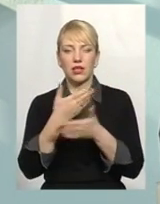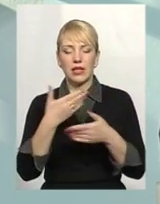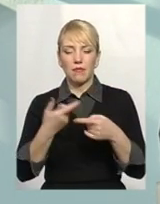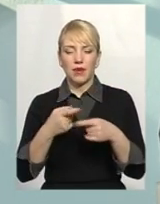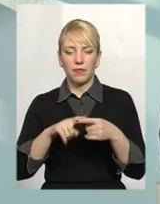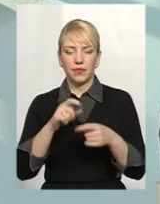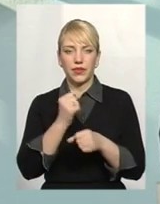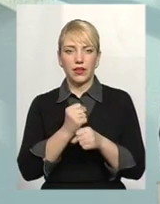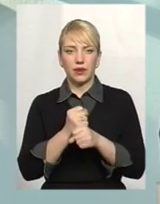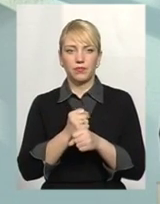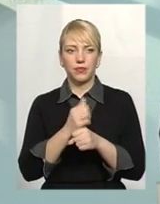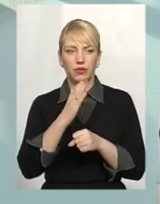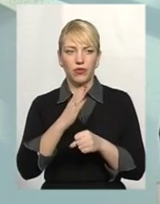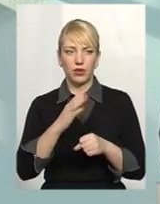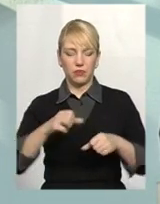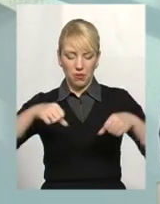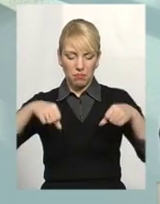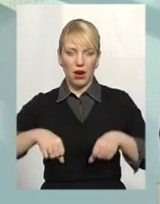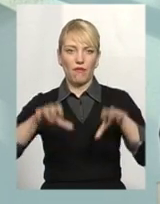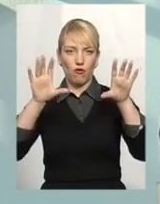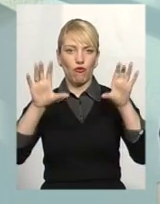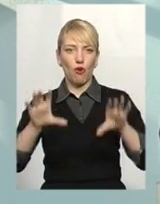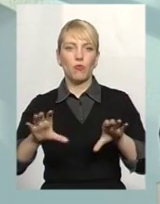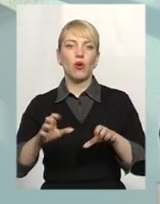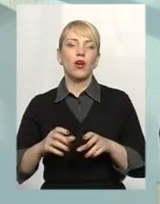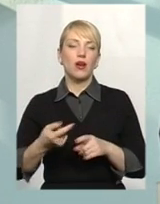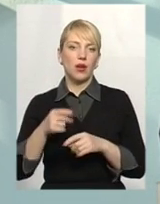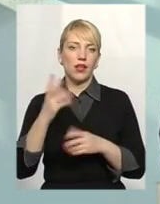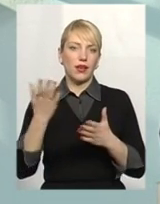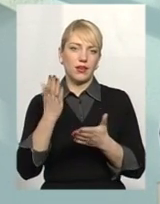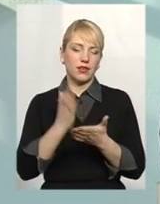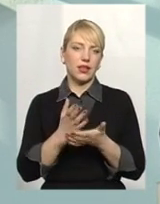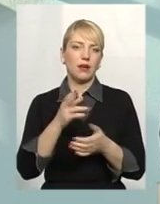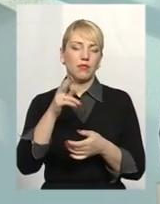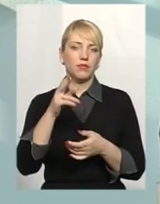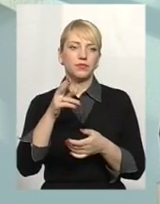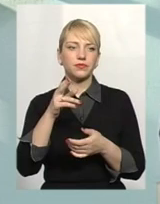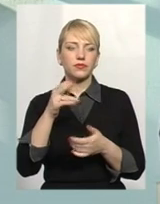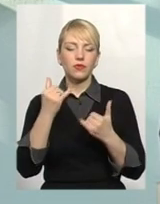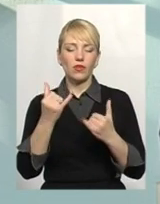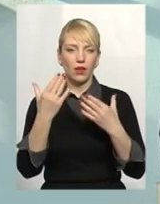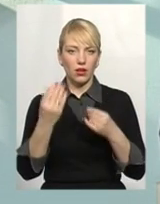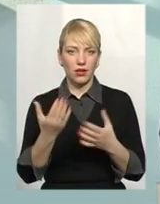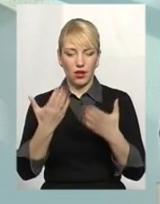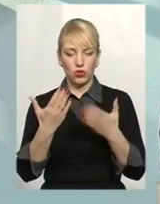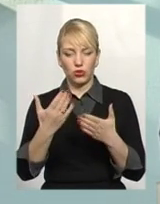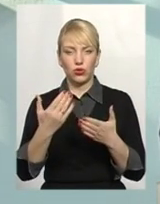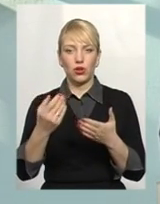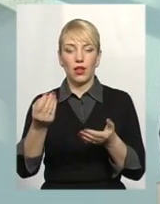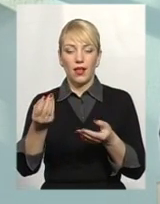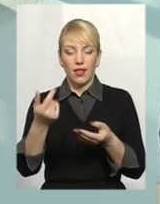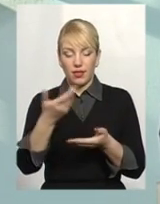рамках, в правовому полі, який є на сьогоднішній день. Якщо споживачі нам нададуть